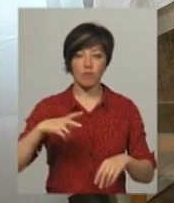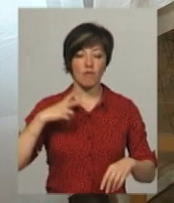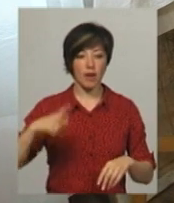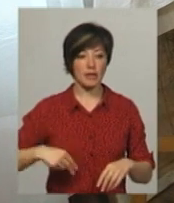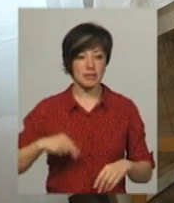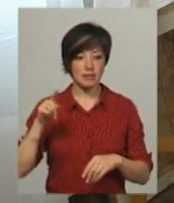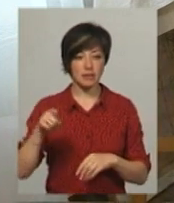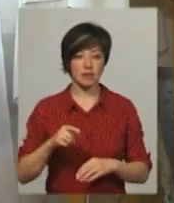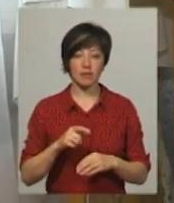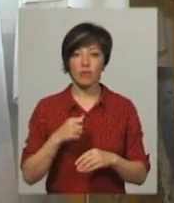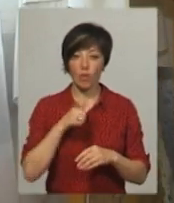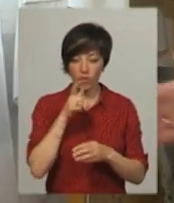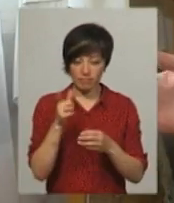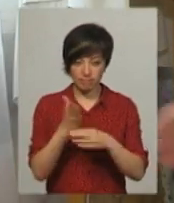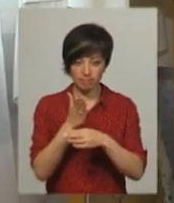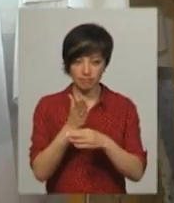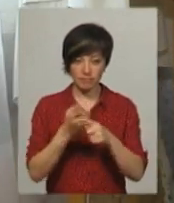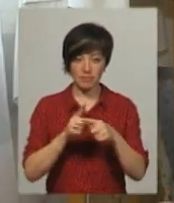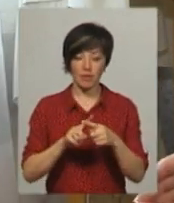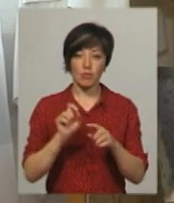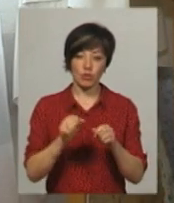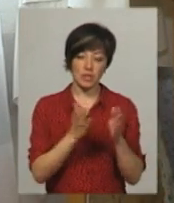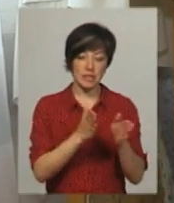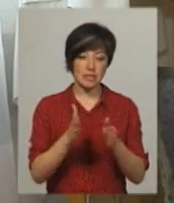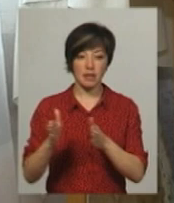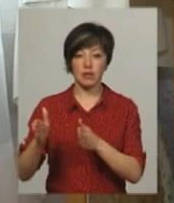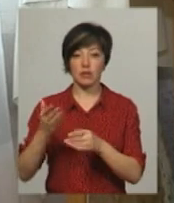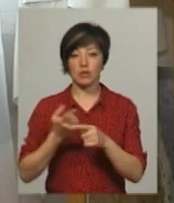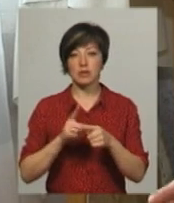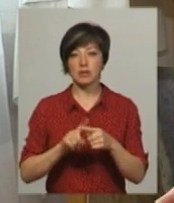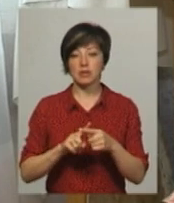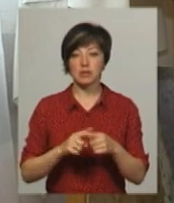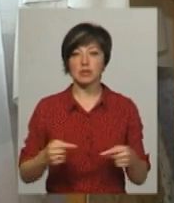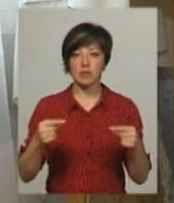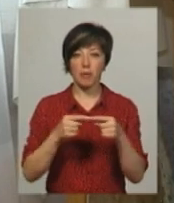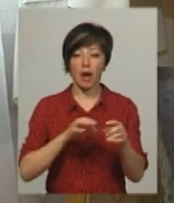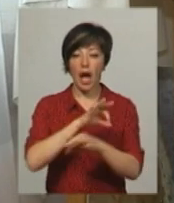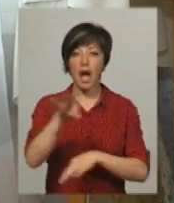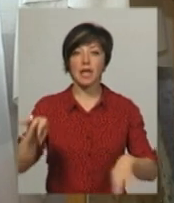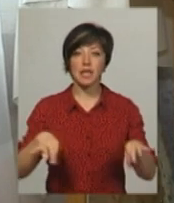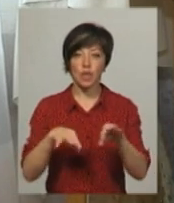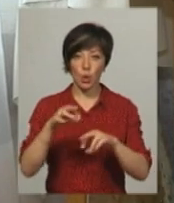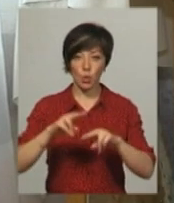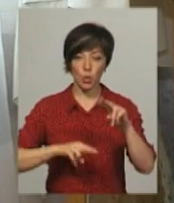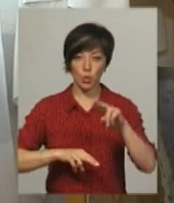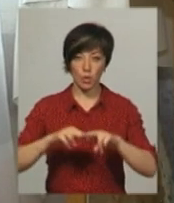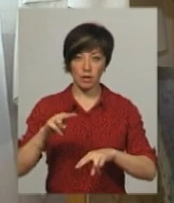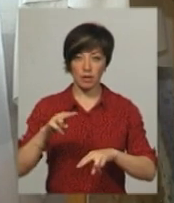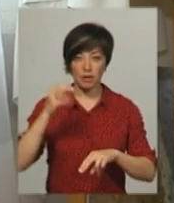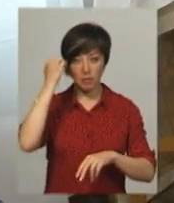в графіті одна. Далі можна було б зробити серію саме архітектурної